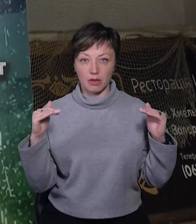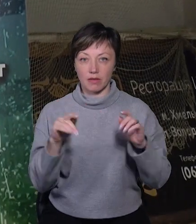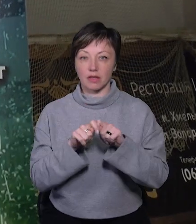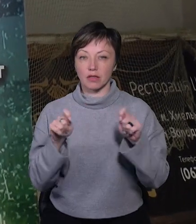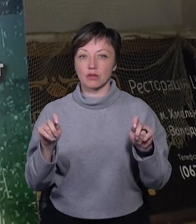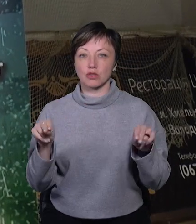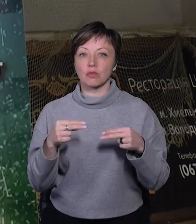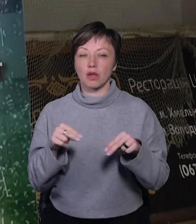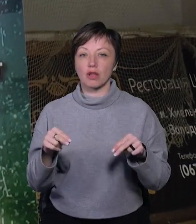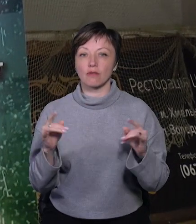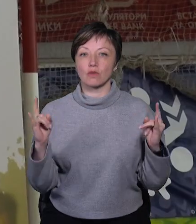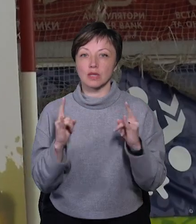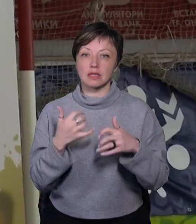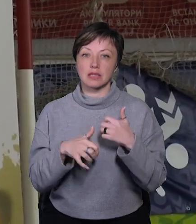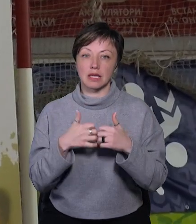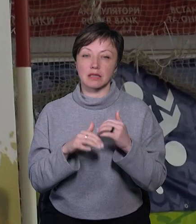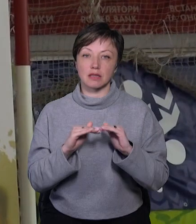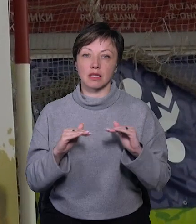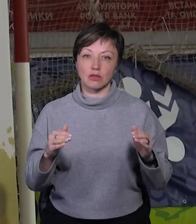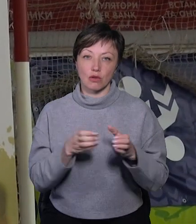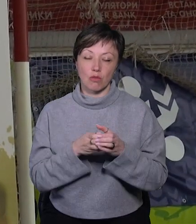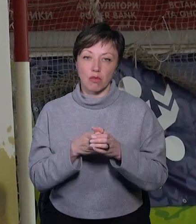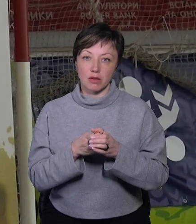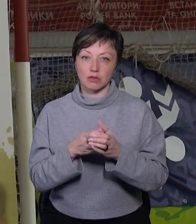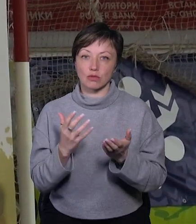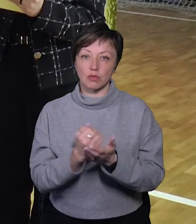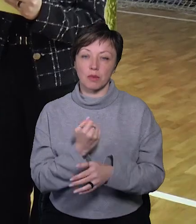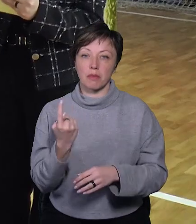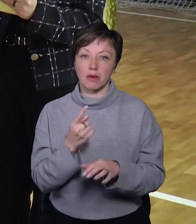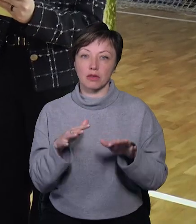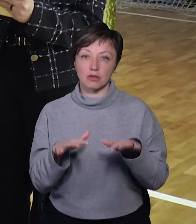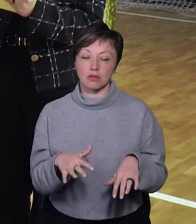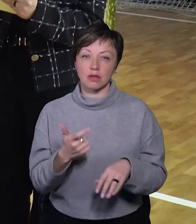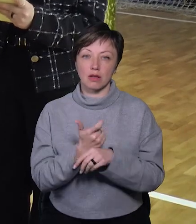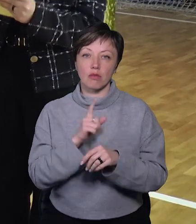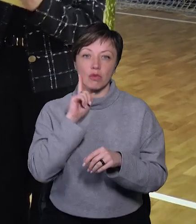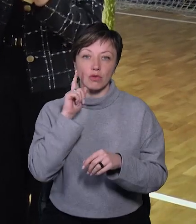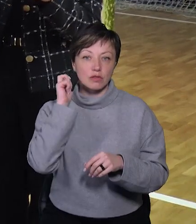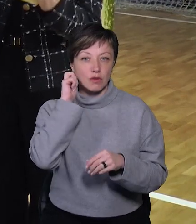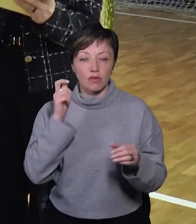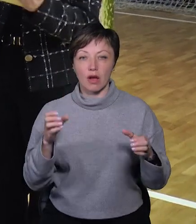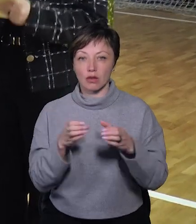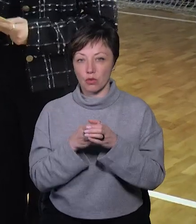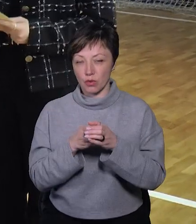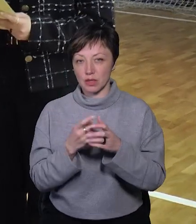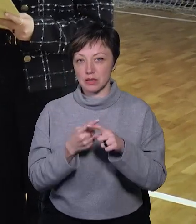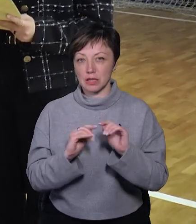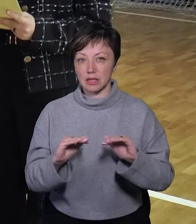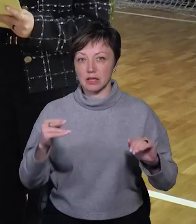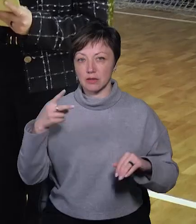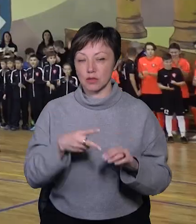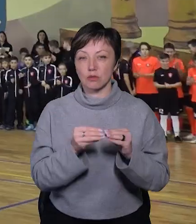чемпіонату з футзалу серед дитячих команд. Вона здобула першість у наймолодшій віковій категорії. Це діти